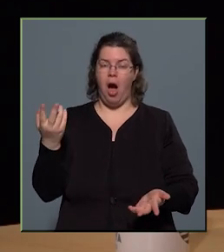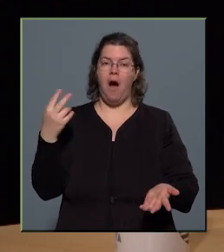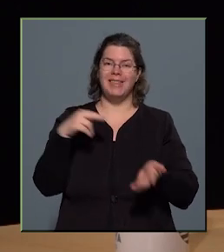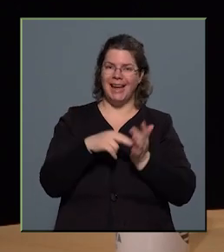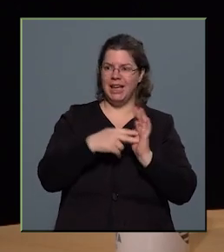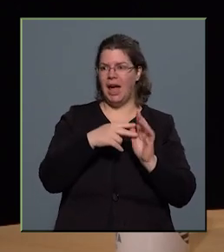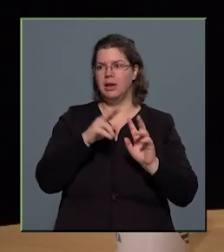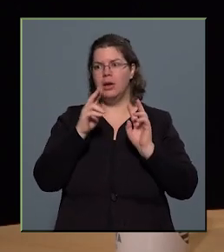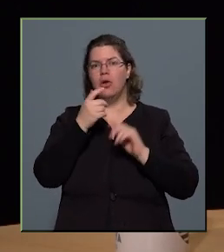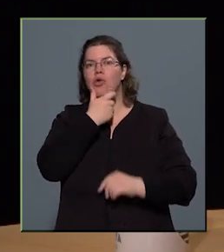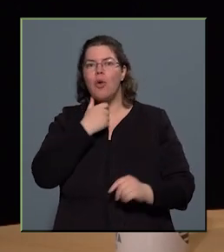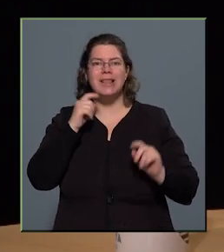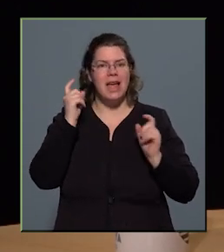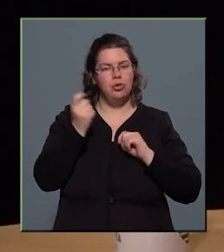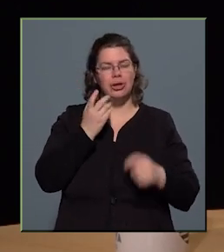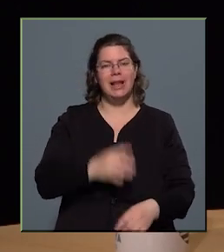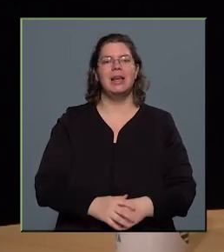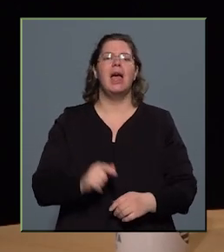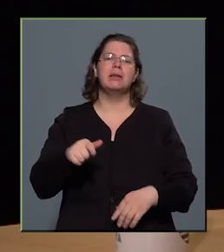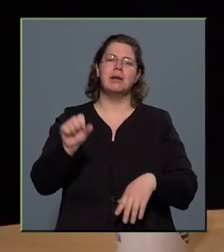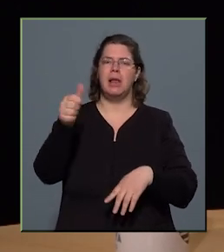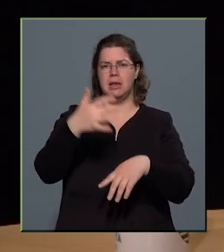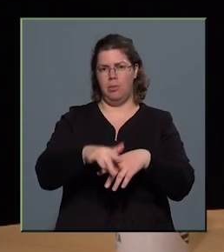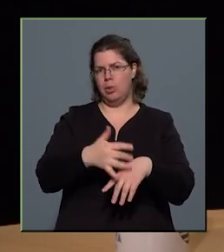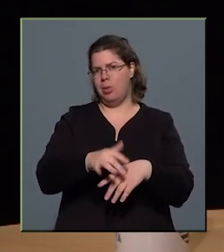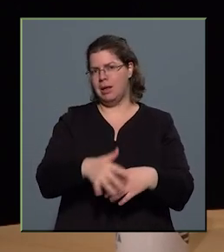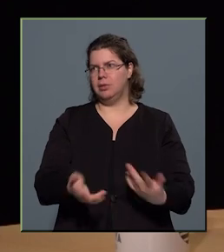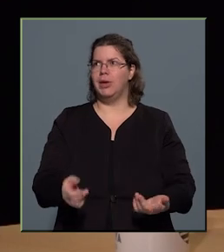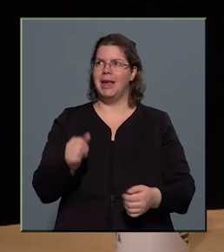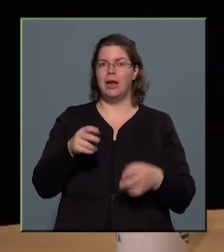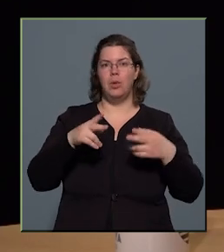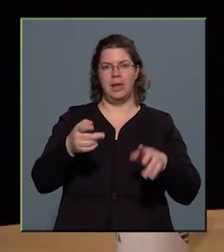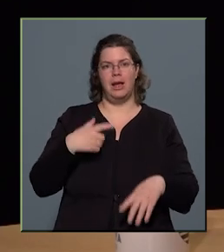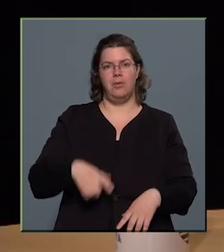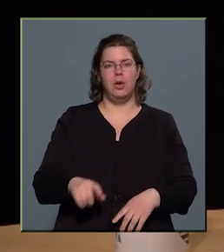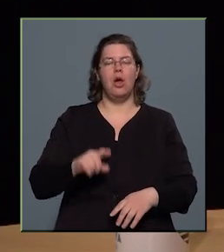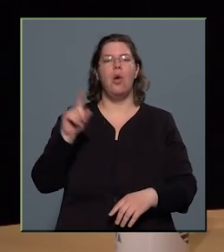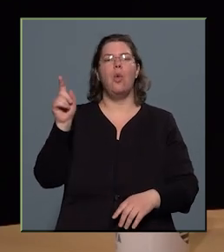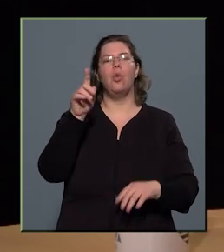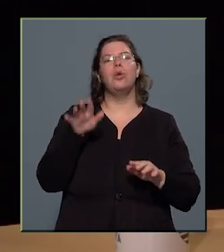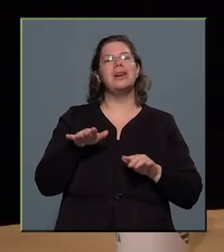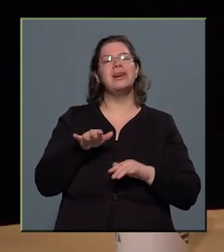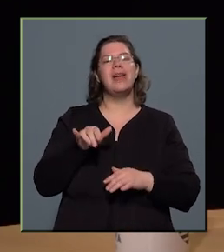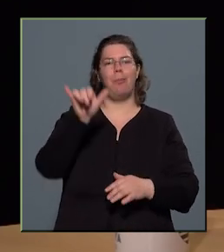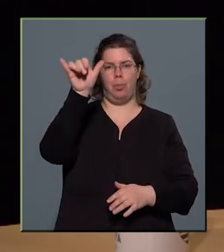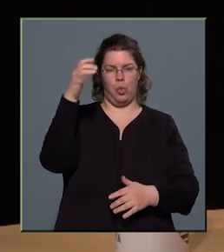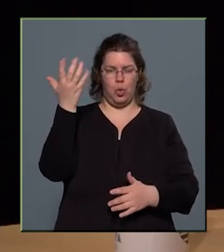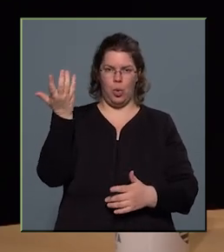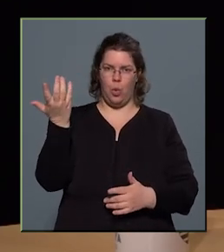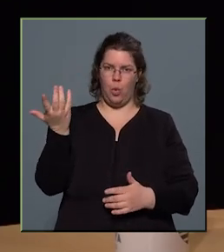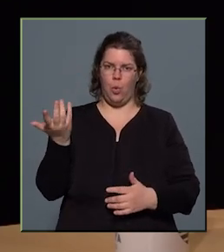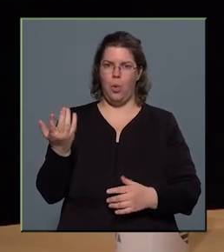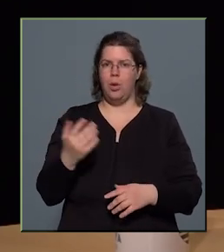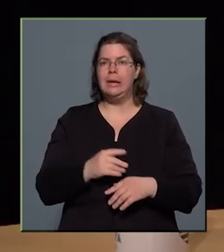ennek az egyik próbálkozása, vagy egyik utcája volt az űrrepülőgép fejlesztése, amelyik